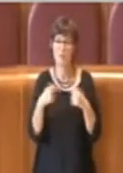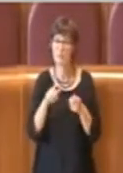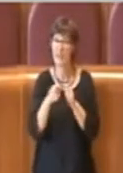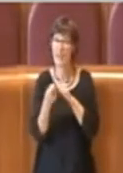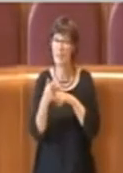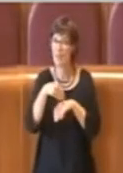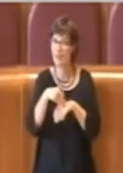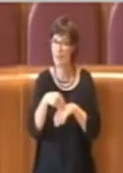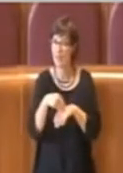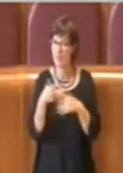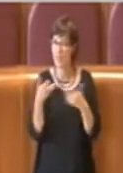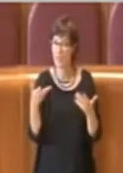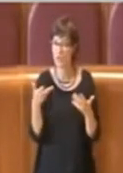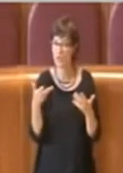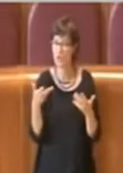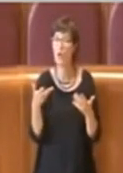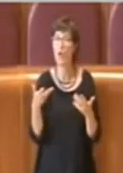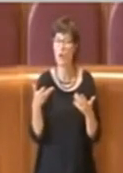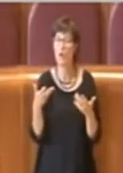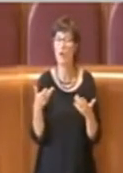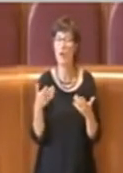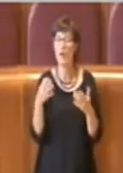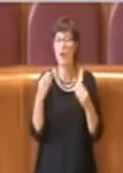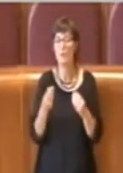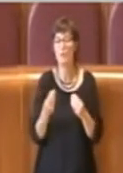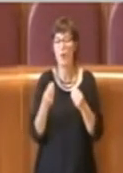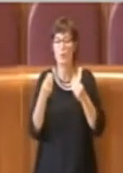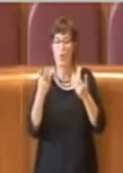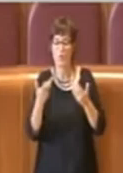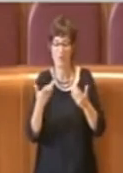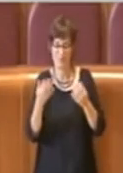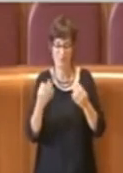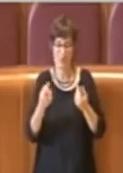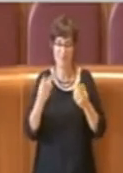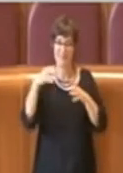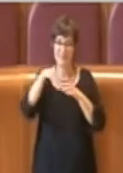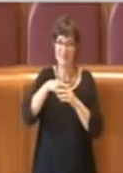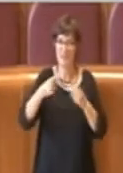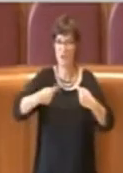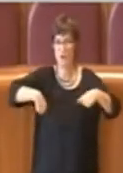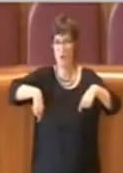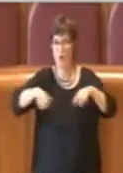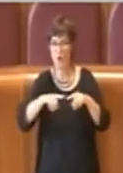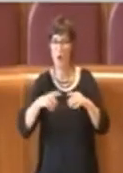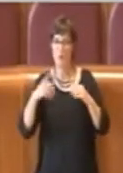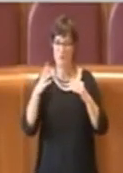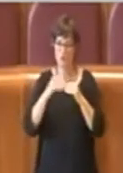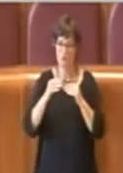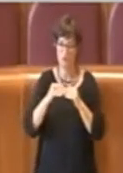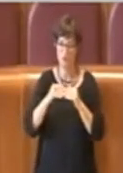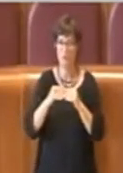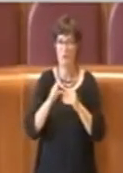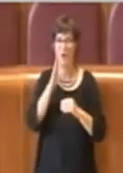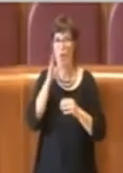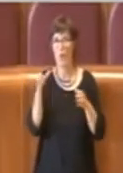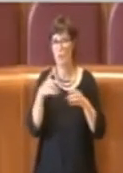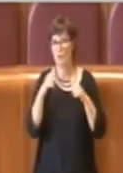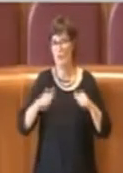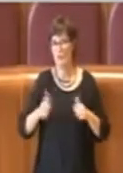principalmente andare a creare un nuovo bilanciamento nella commissione esecutiva della consulta cittadina chiaramente,